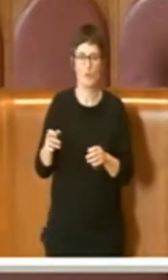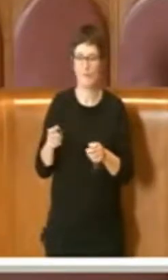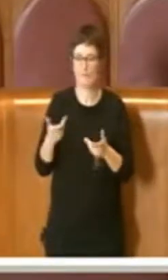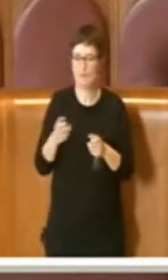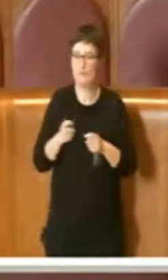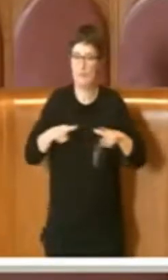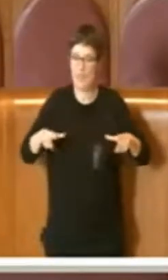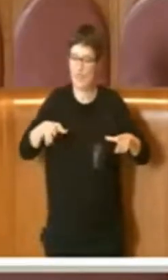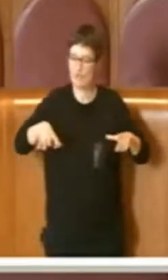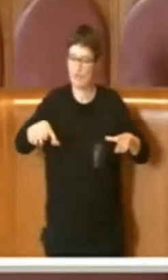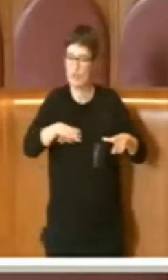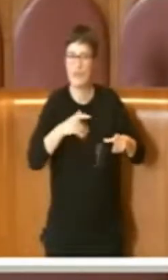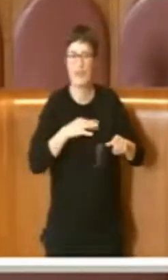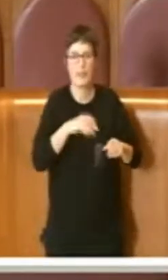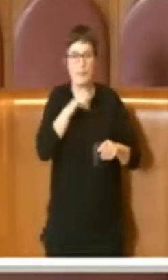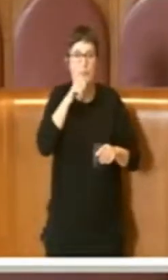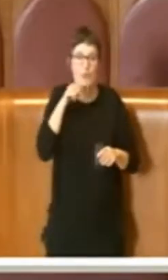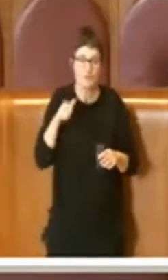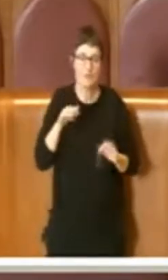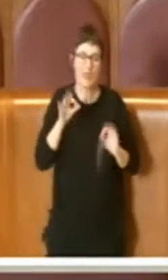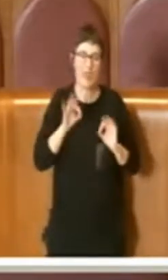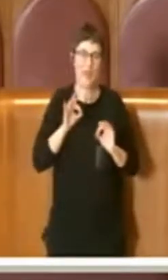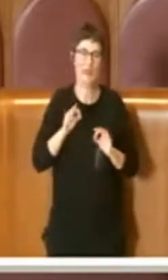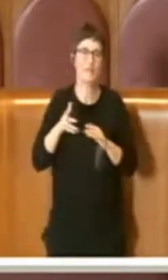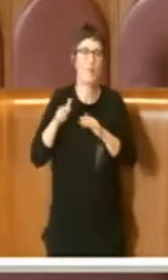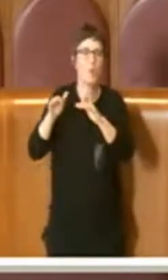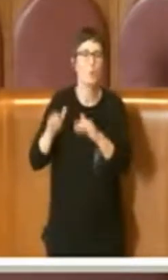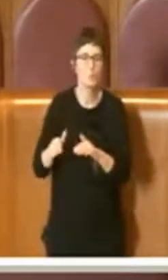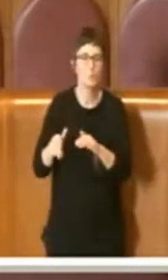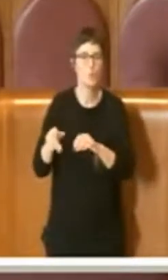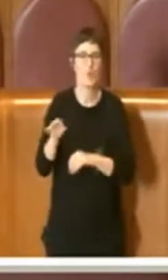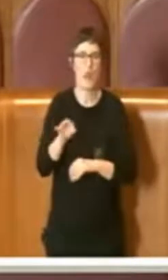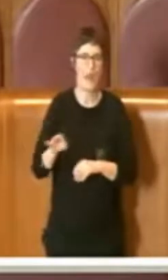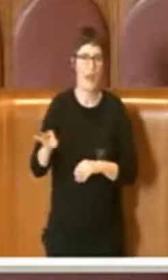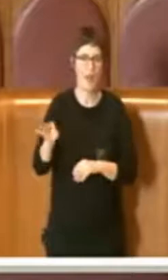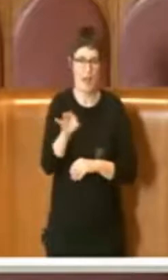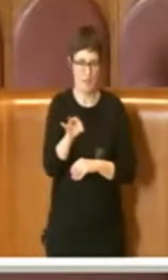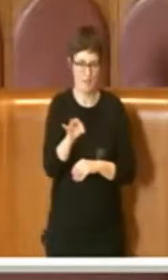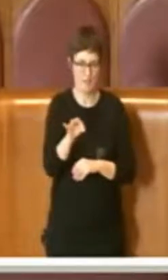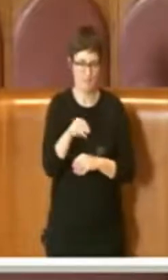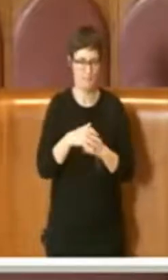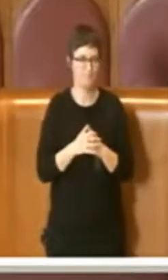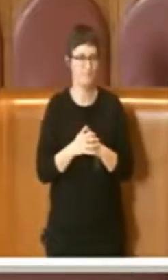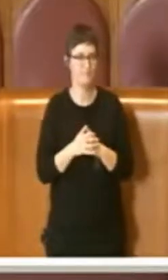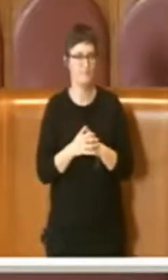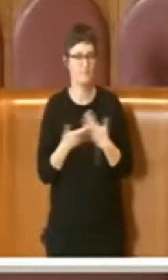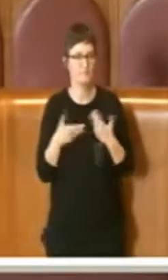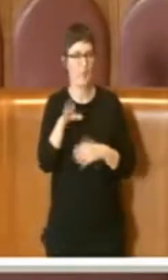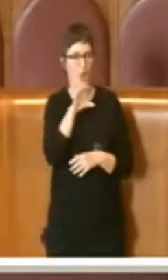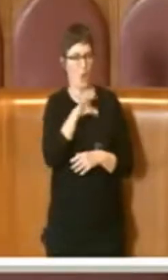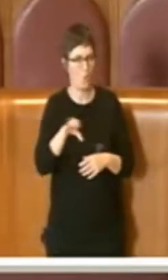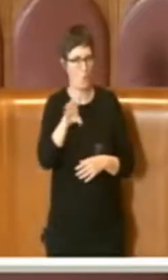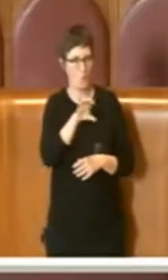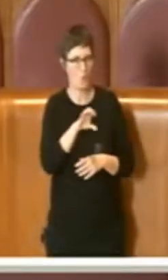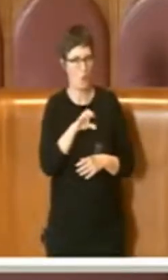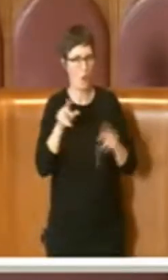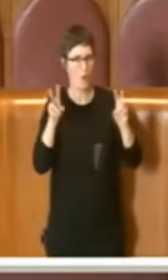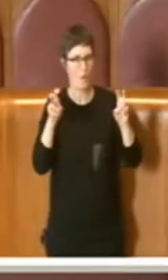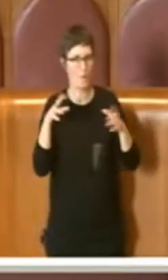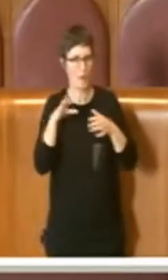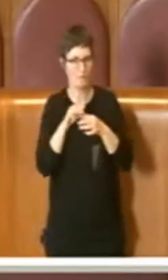insetti impollinatori. L'Europa su questo tema si è mosso, si è mosso con dei progetti